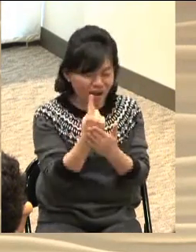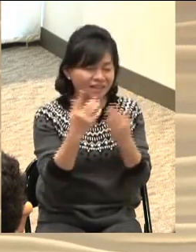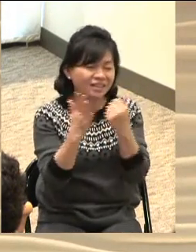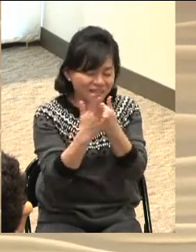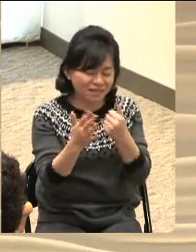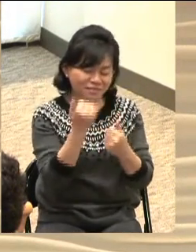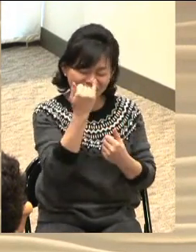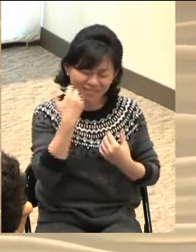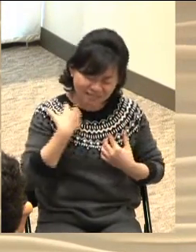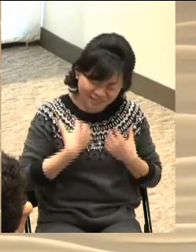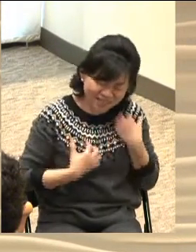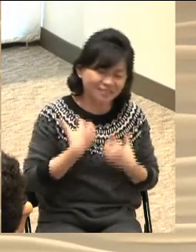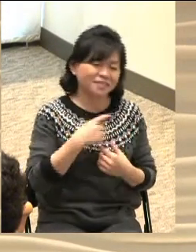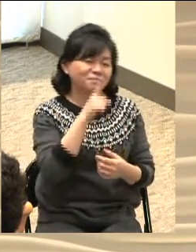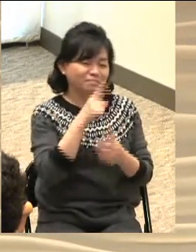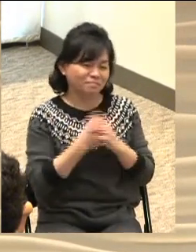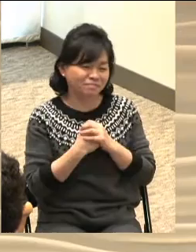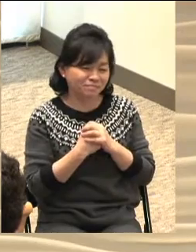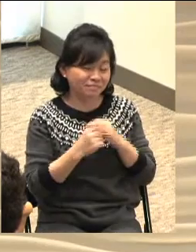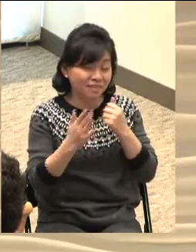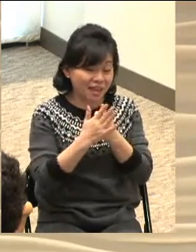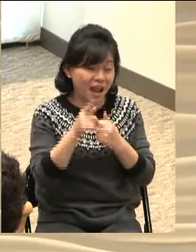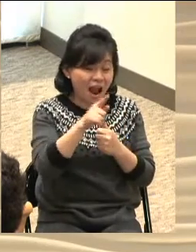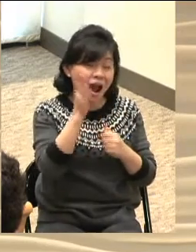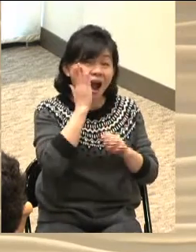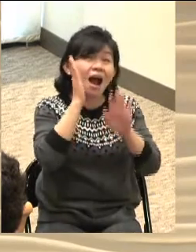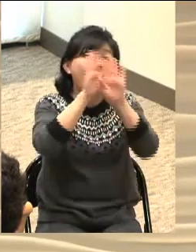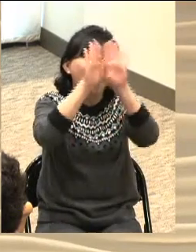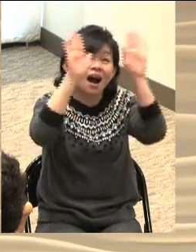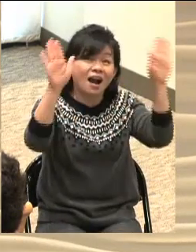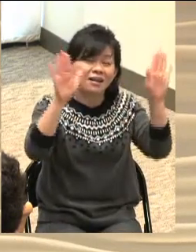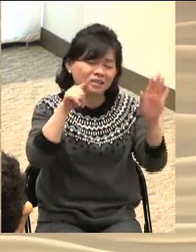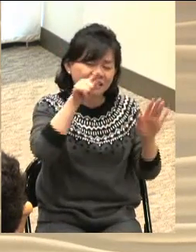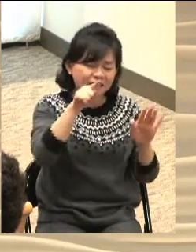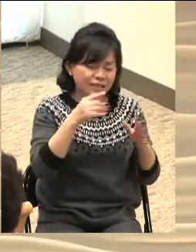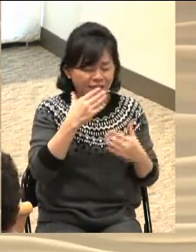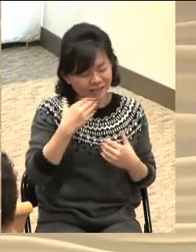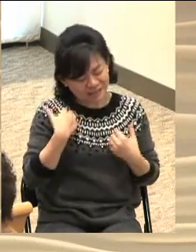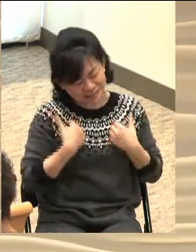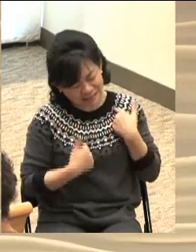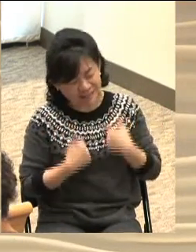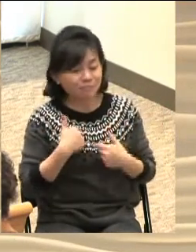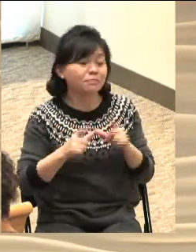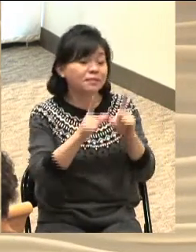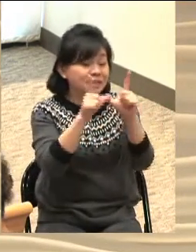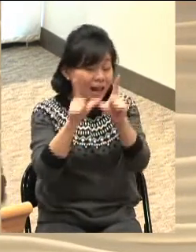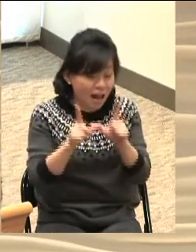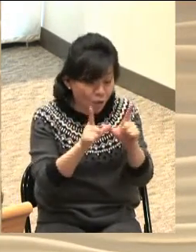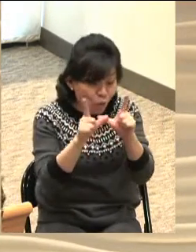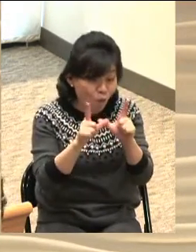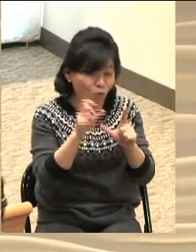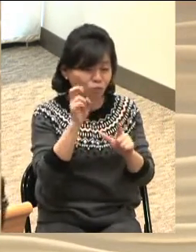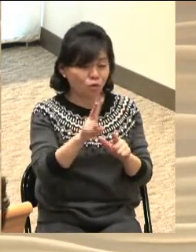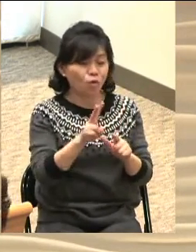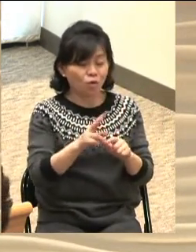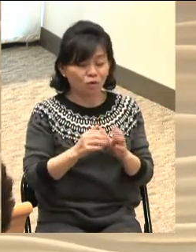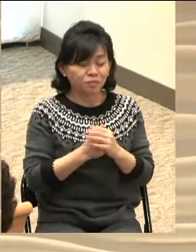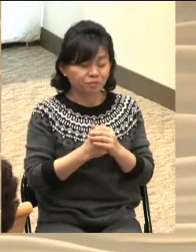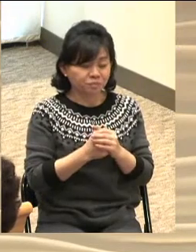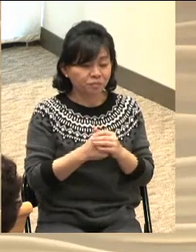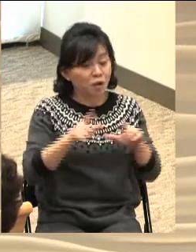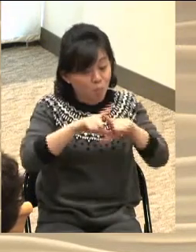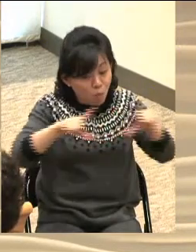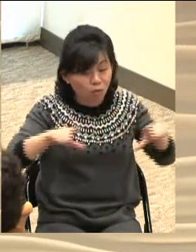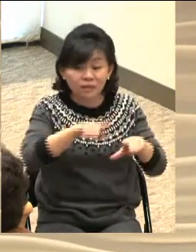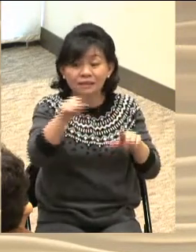누리는 최고의 복 중 하나는 이 하늘의 기쁨을 누린다는 것입니다 신앙생활에 이런저런 소소한 기쁨이